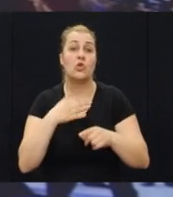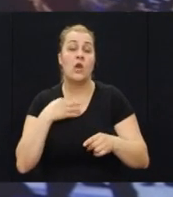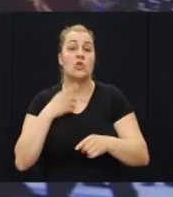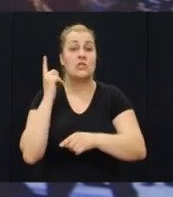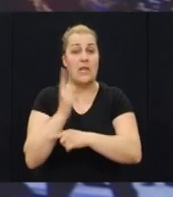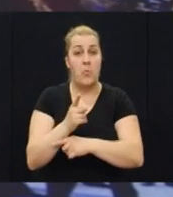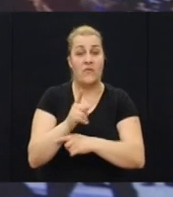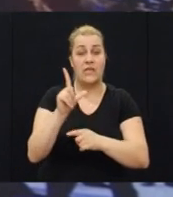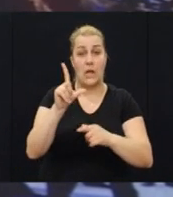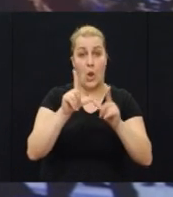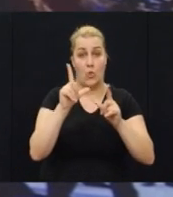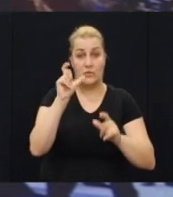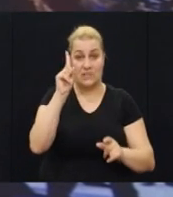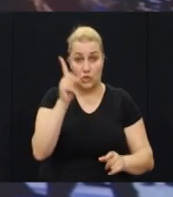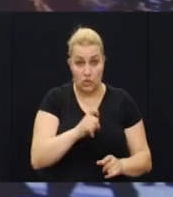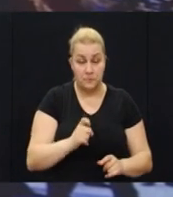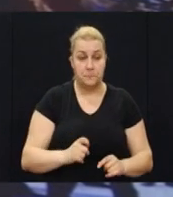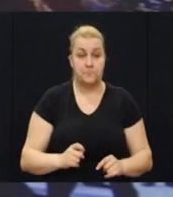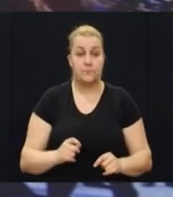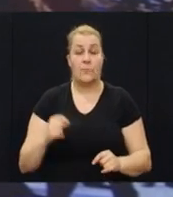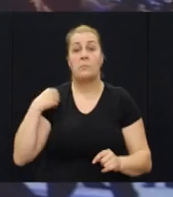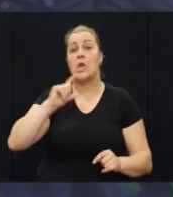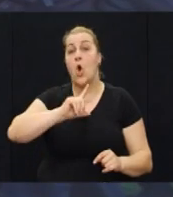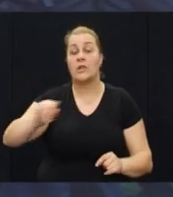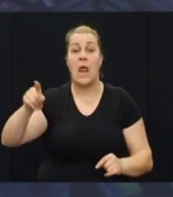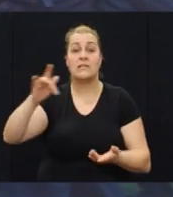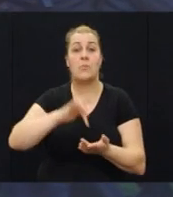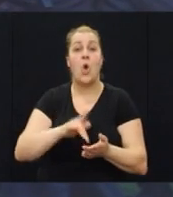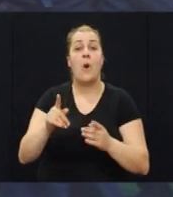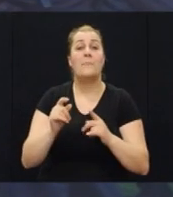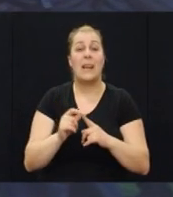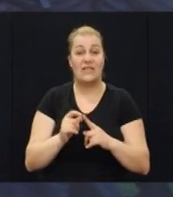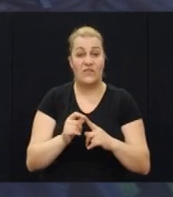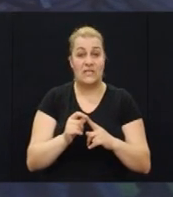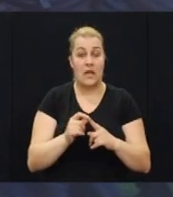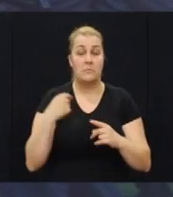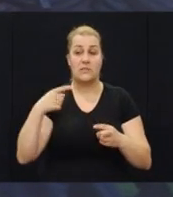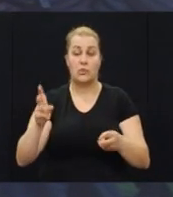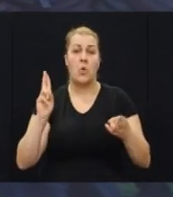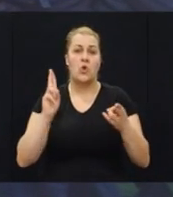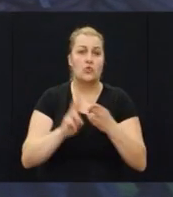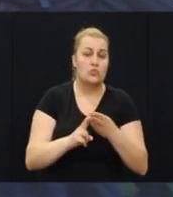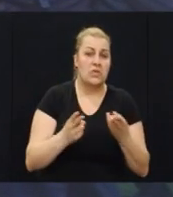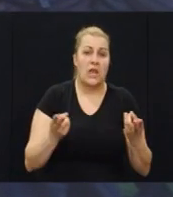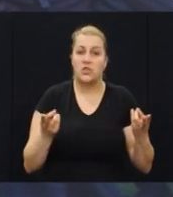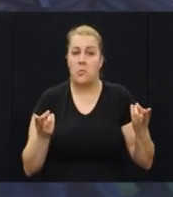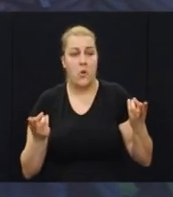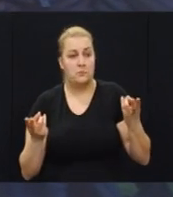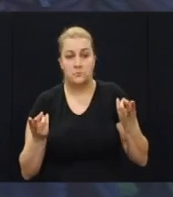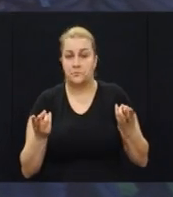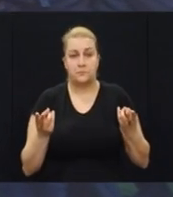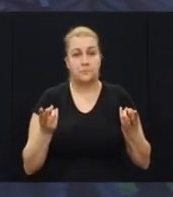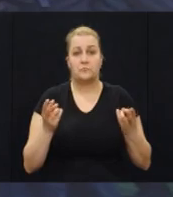zapojednik Josip Lucić. I mi odlazimo na plitice, nemamo pojma, tamo se susrećemo, s čim ćemo se susrećati. Znači,